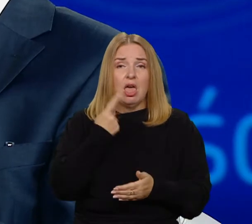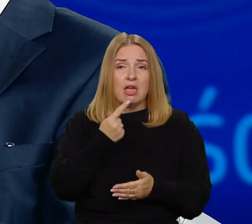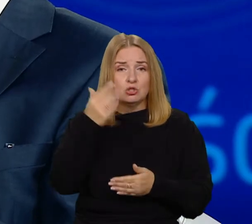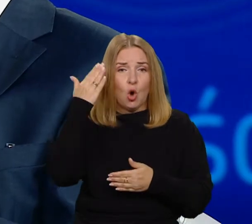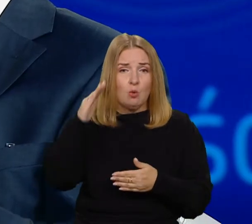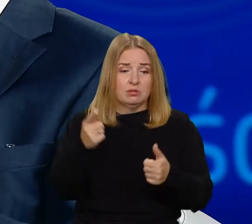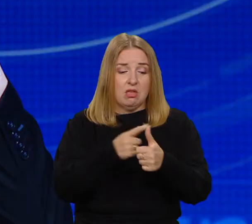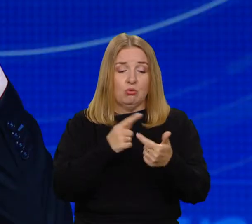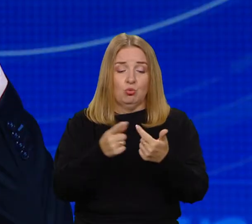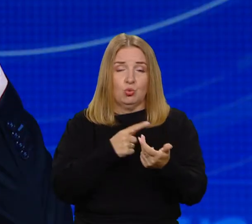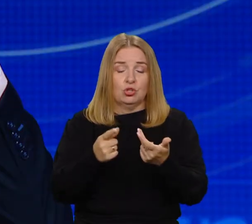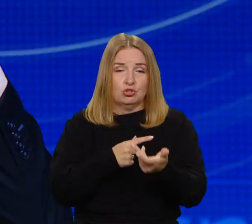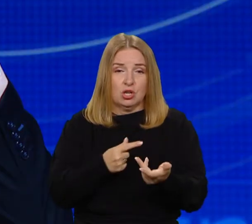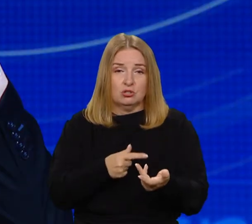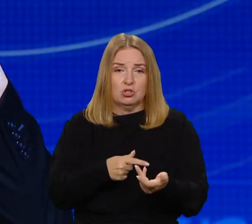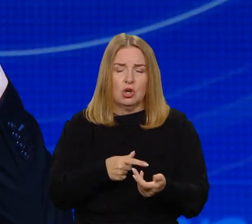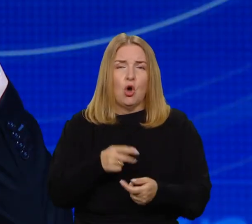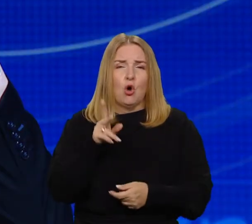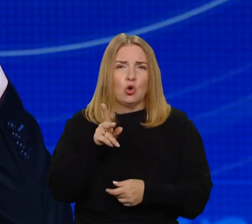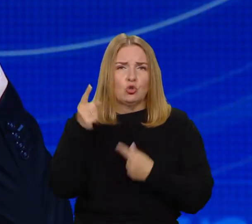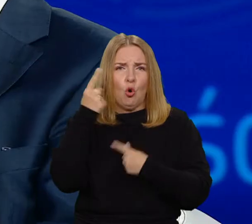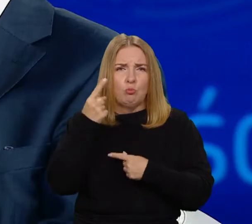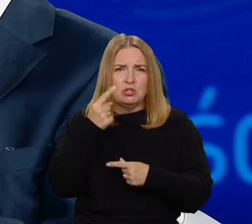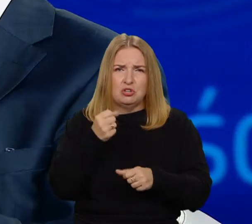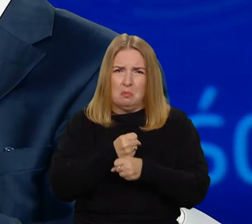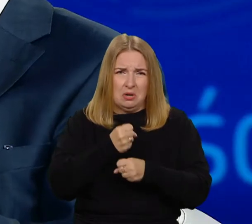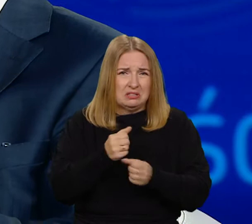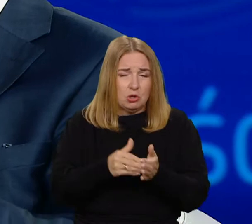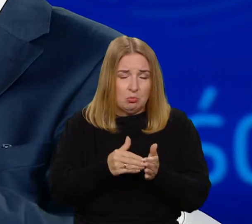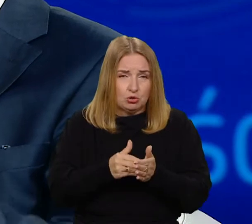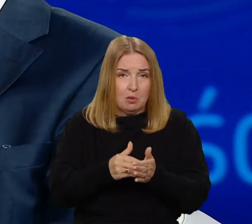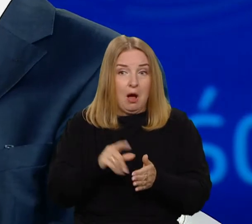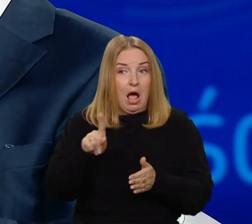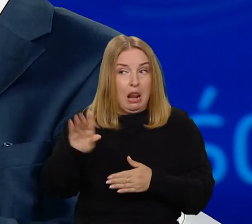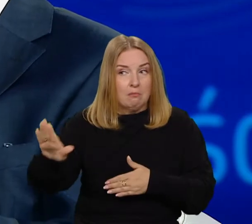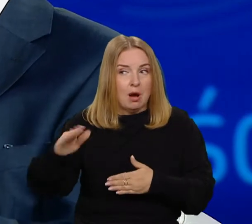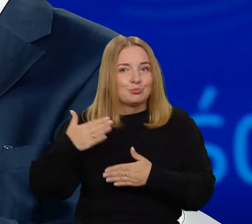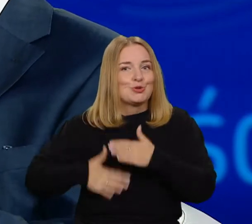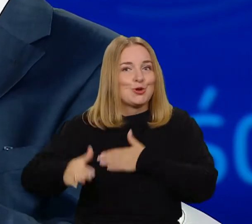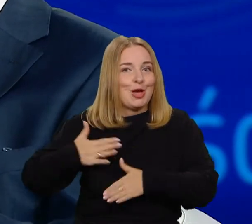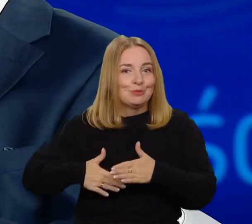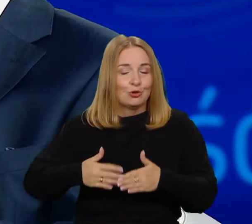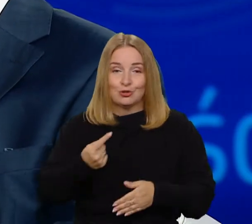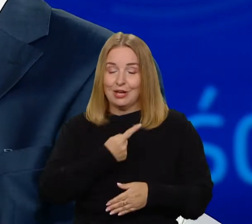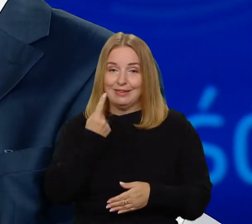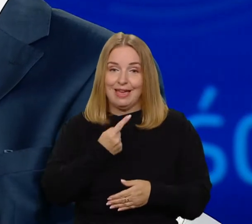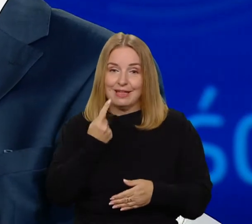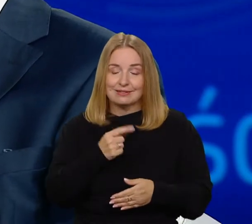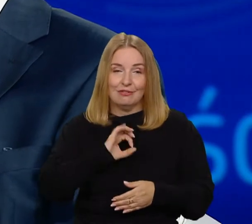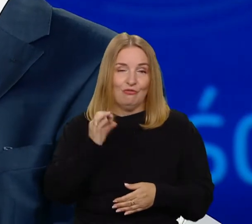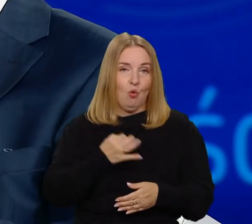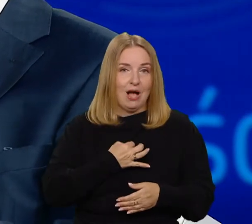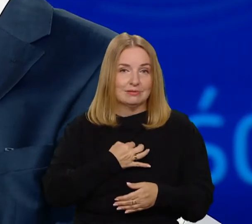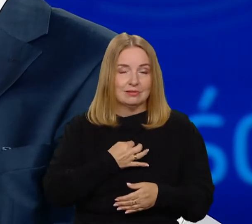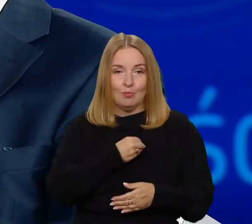to podstawa mojego zarobkowania? No uczę się dla przyjemności, żeby w języku ojczystym przeczytać jakiegoś pisarza,